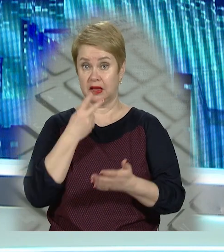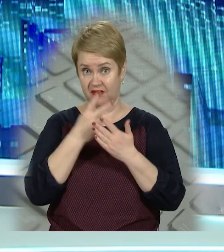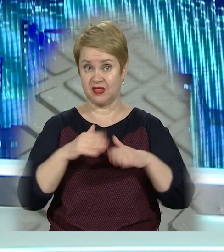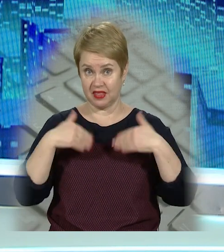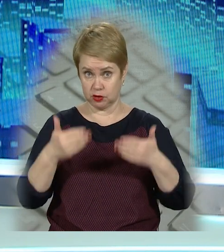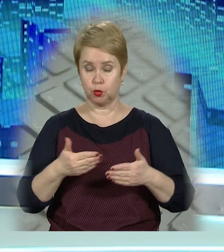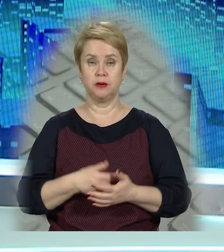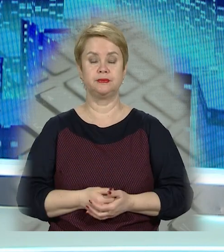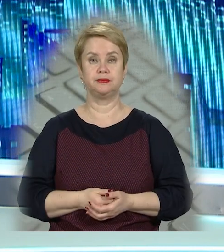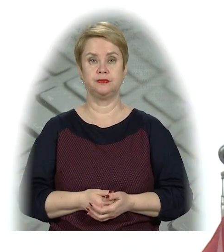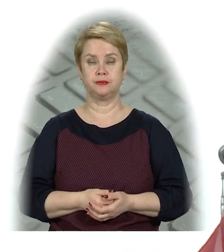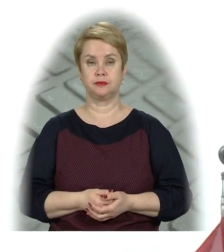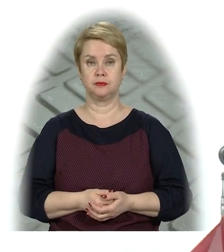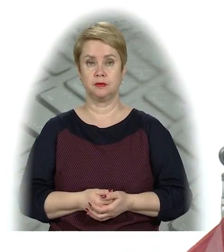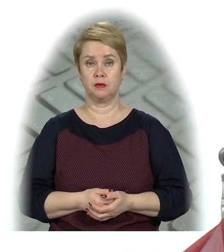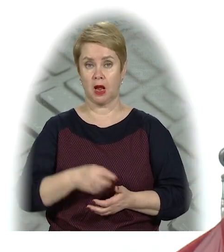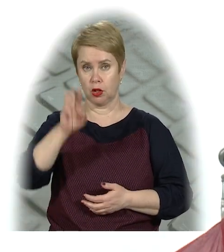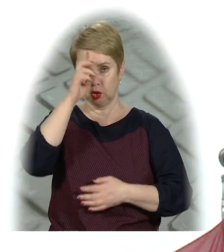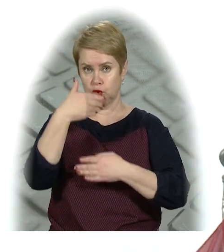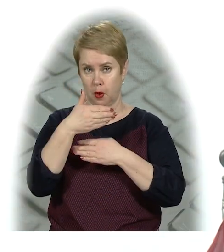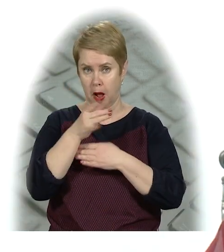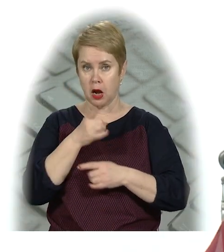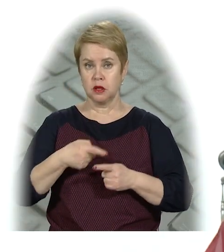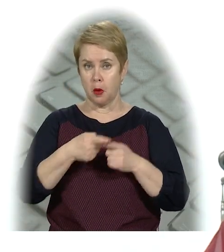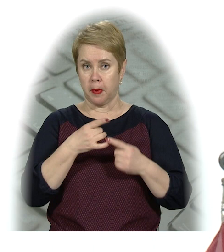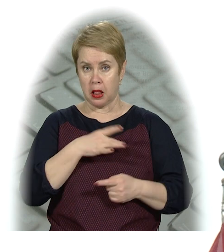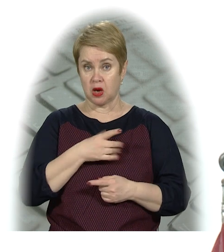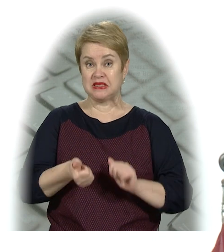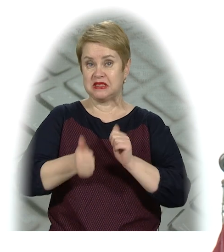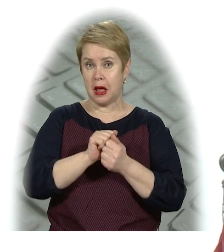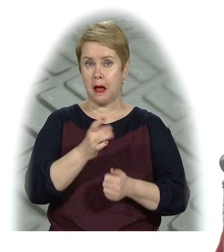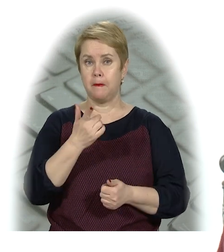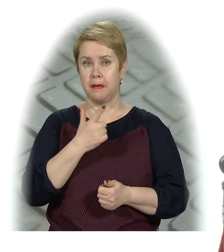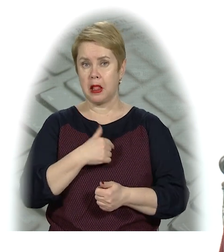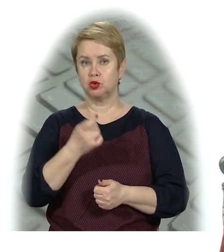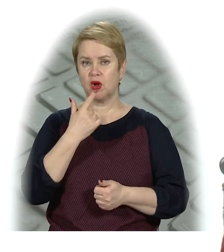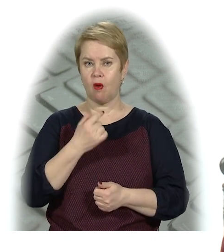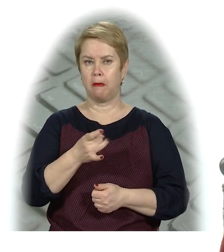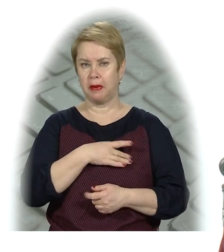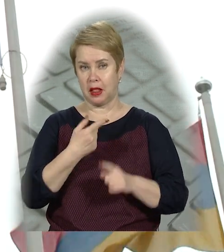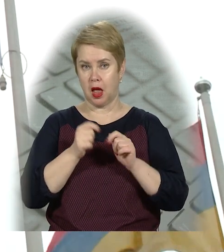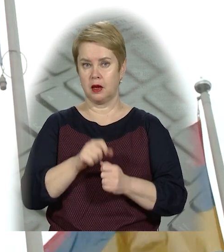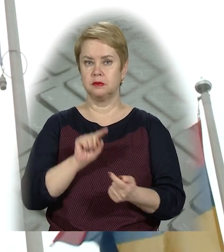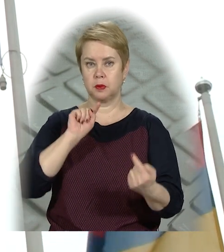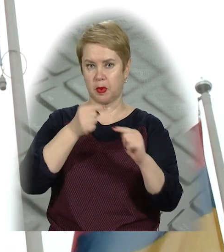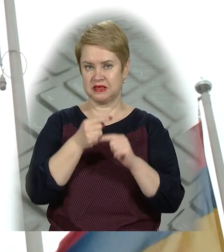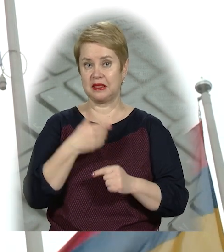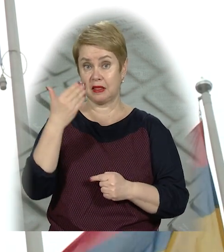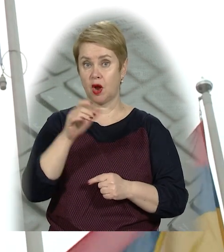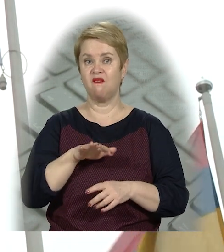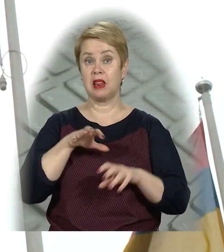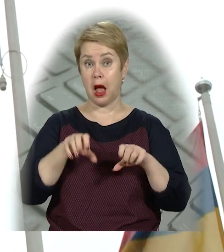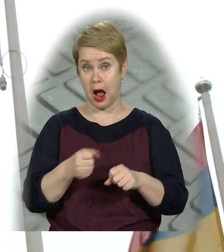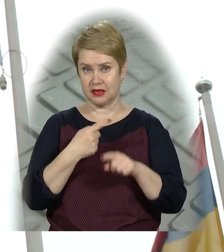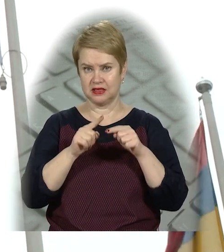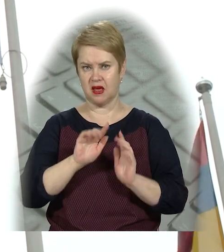дивіться в наступному сюжеті. Державний прапор Республіки і Білорусь замінили на біло-червоно-білий, який символізує опозицію тамтешній